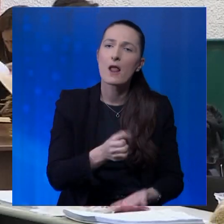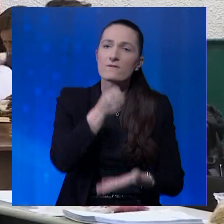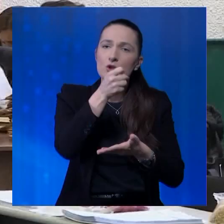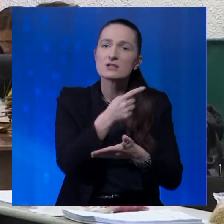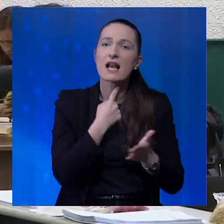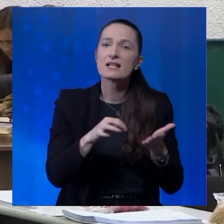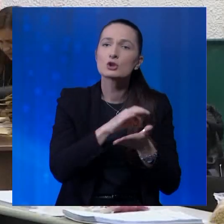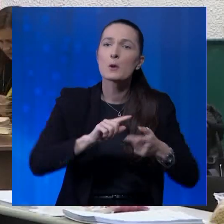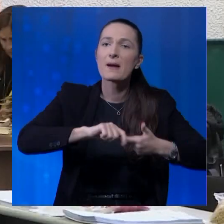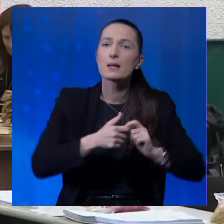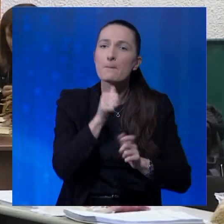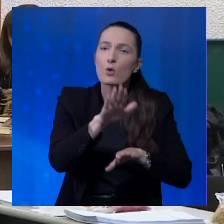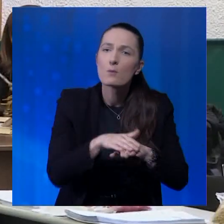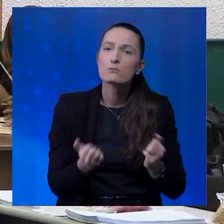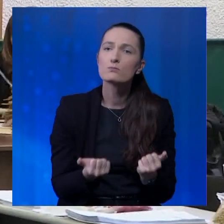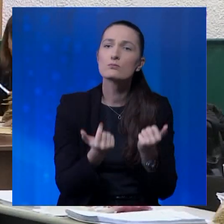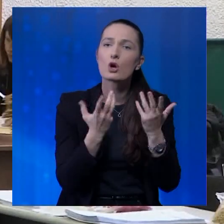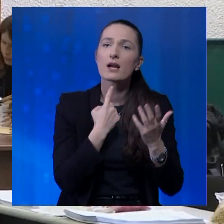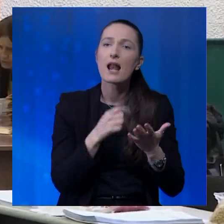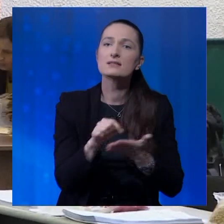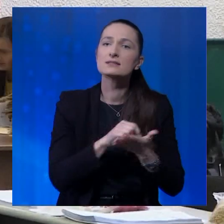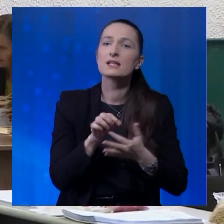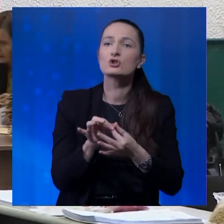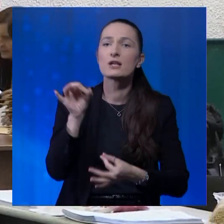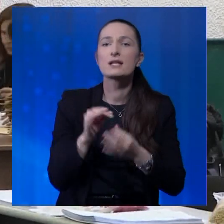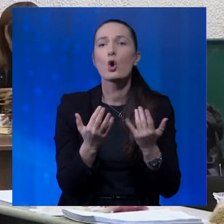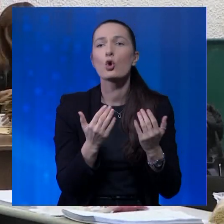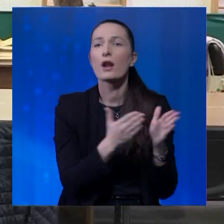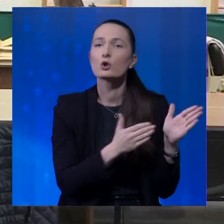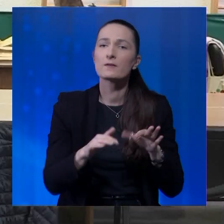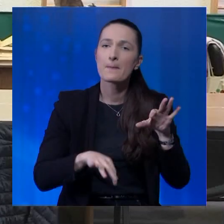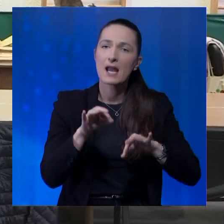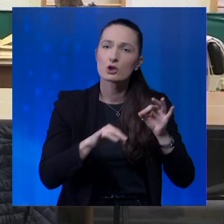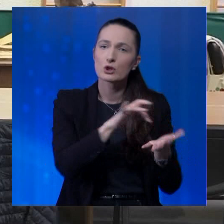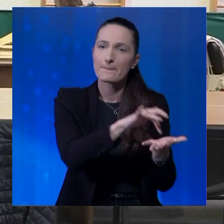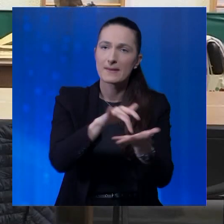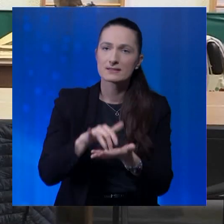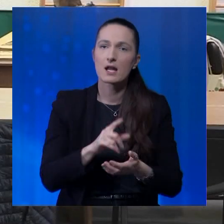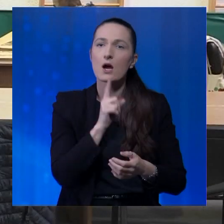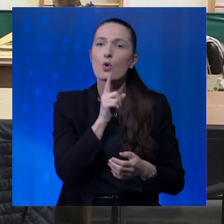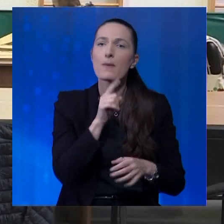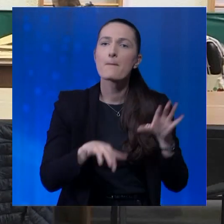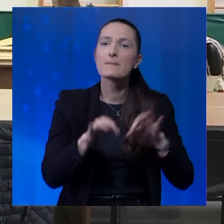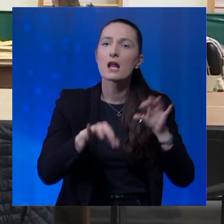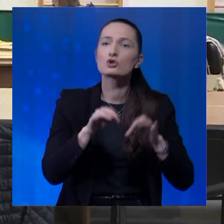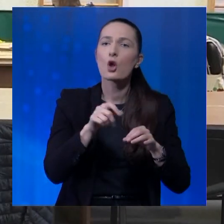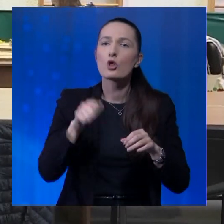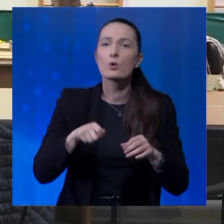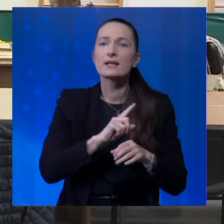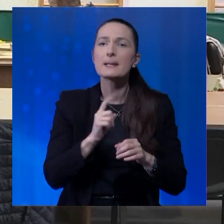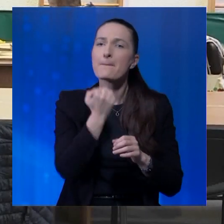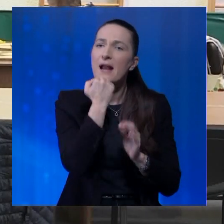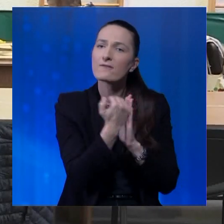vreće s glasačkim materijalom i počelo je brojanje glasačkih listića sa nekoliko redovnih biračkih mjesta na kojima birački